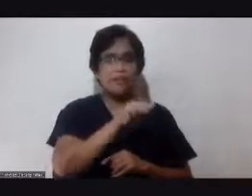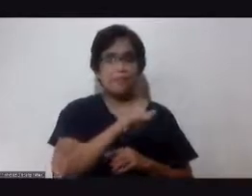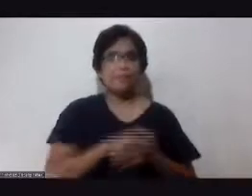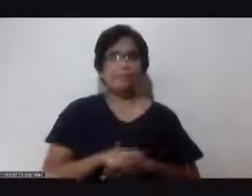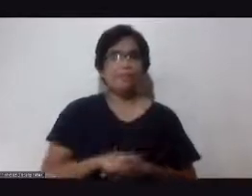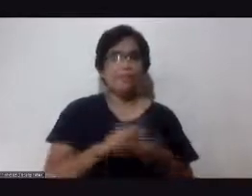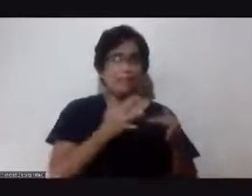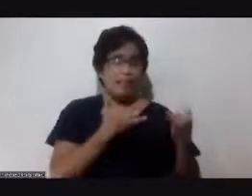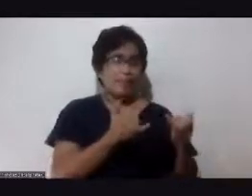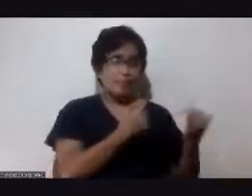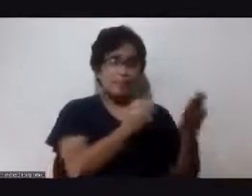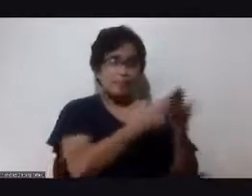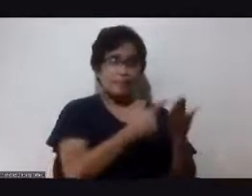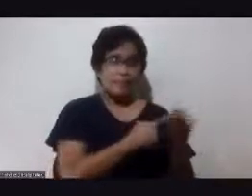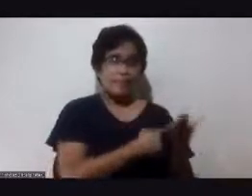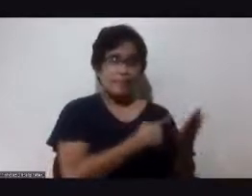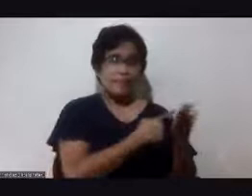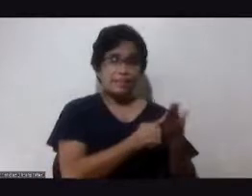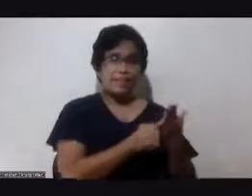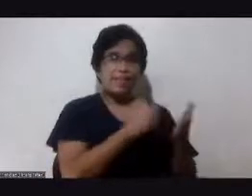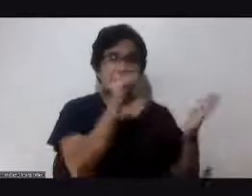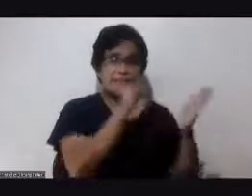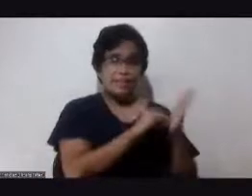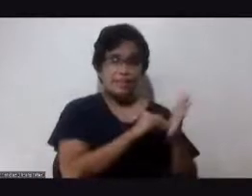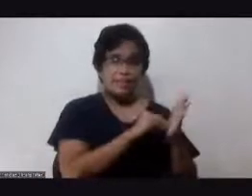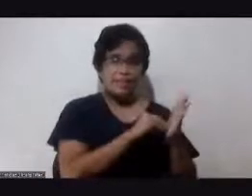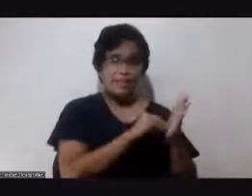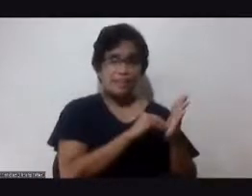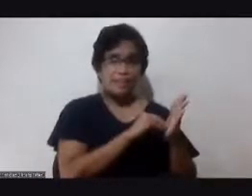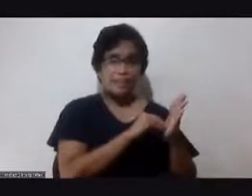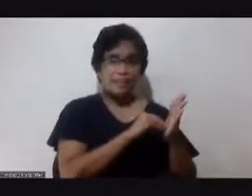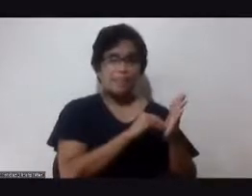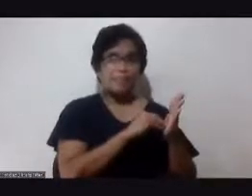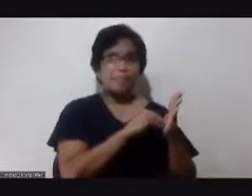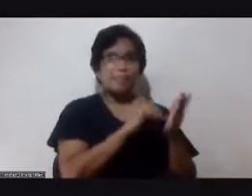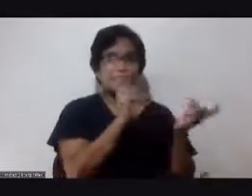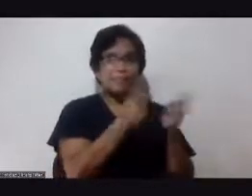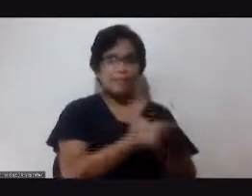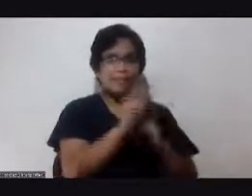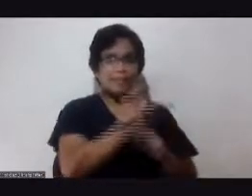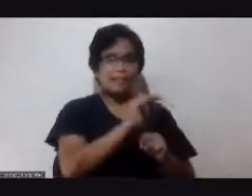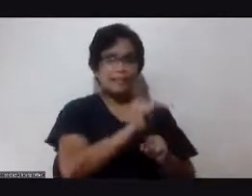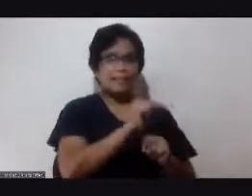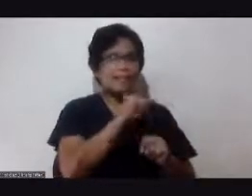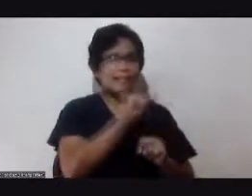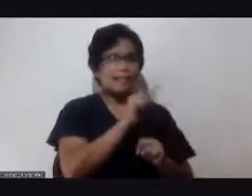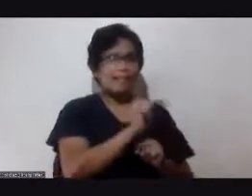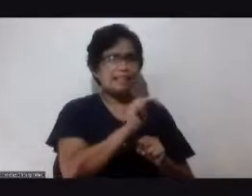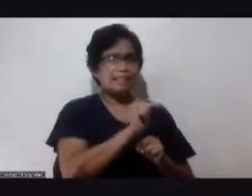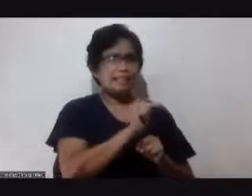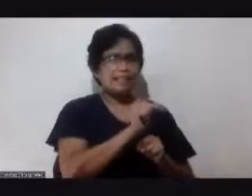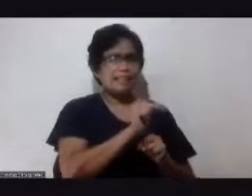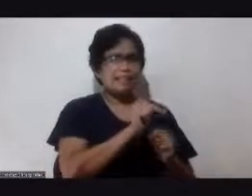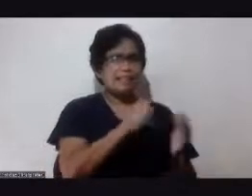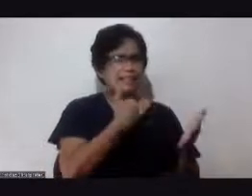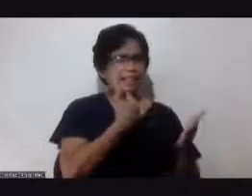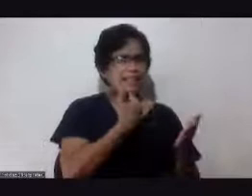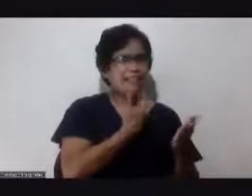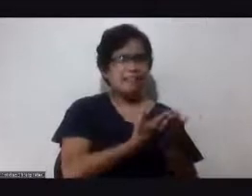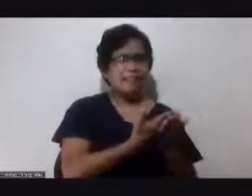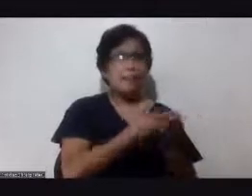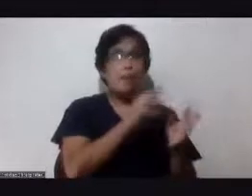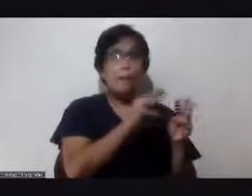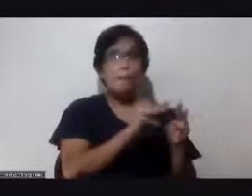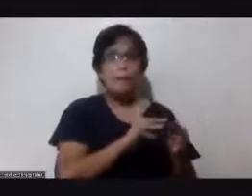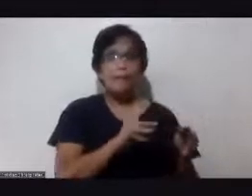tinutukoy natin ulit na pagpagbabago o pangangailangan nila na hindi na kailangan humantong yung maintenance kung tawagin